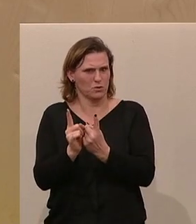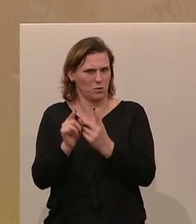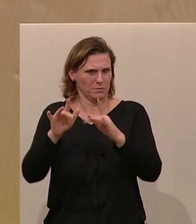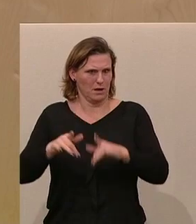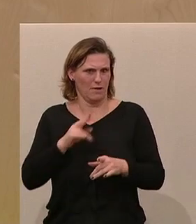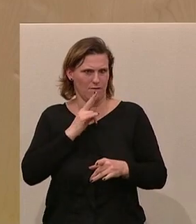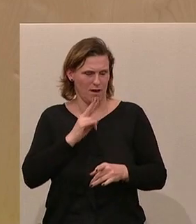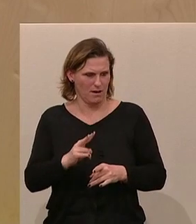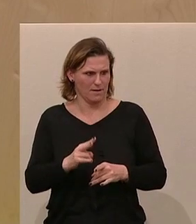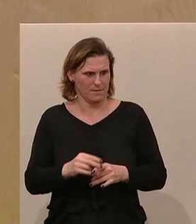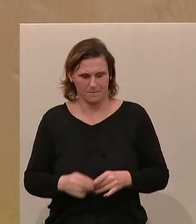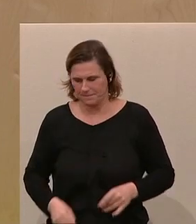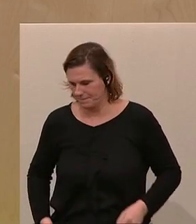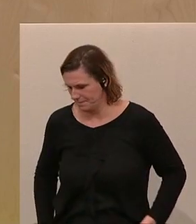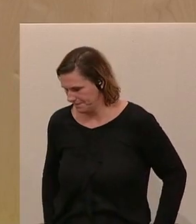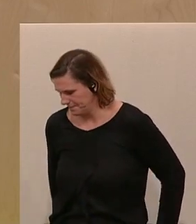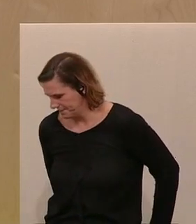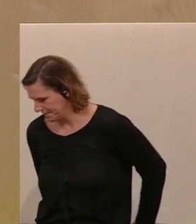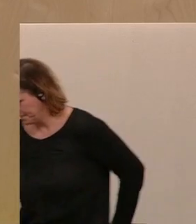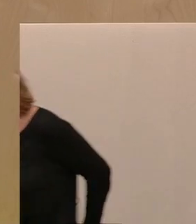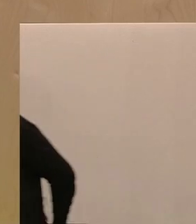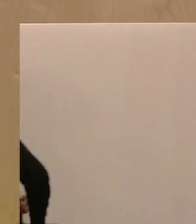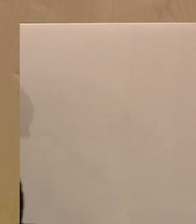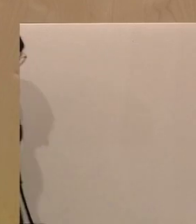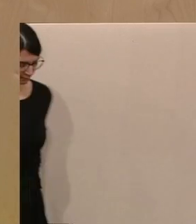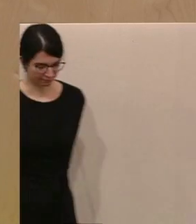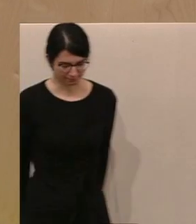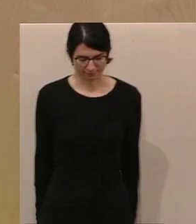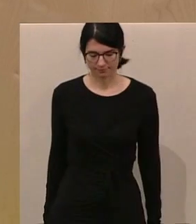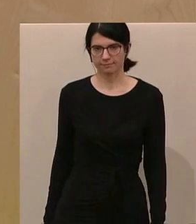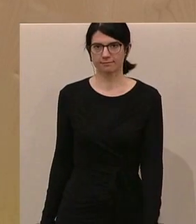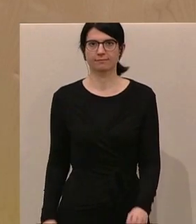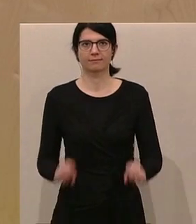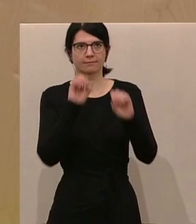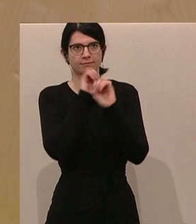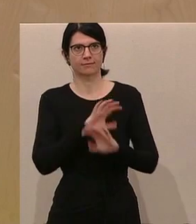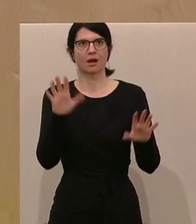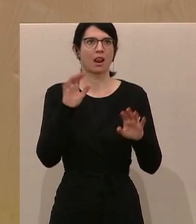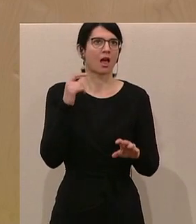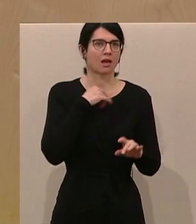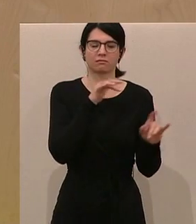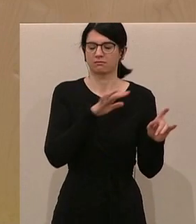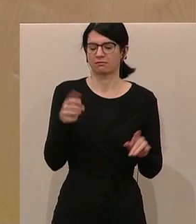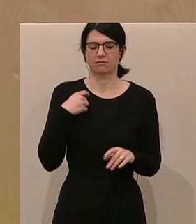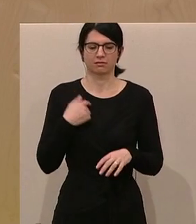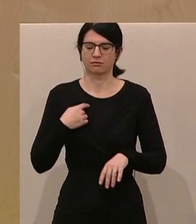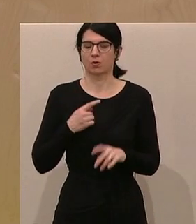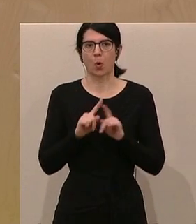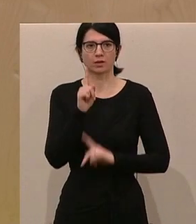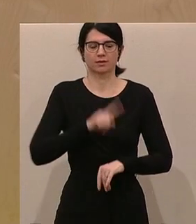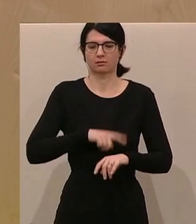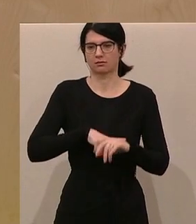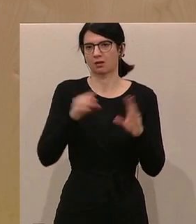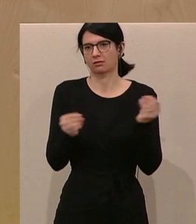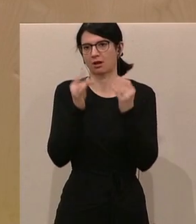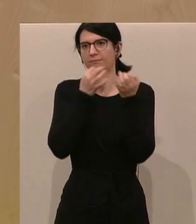steht, auch dort betreffend richtig ist. Also, vollkommen klar, hier war hoch an der Zeit, die Dinge, die Dinge jetzt